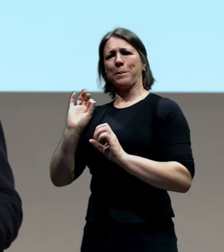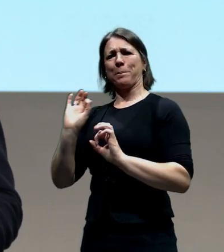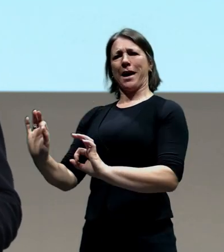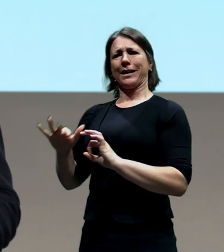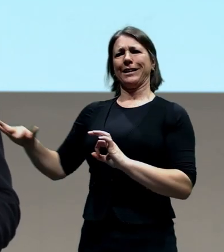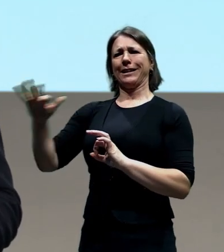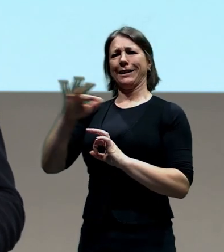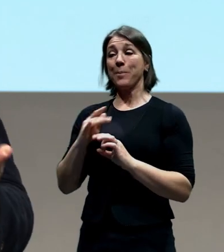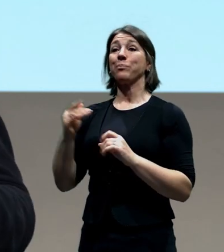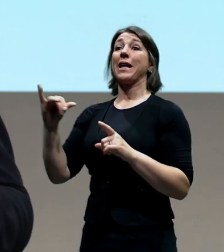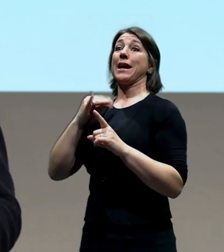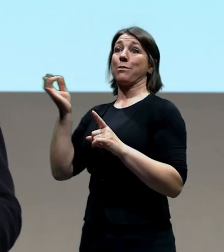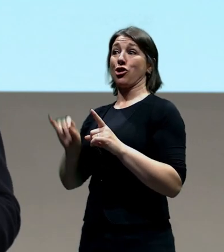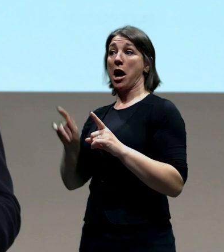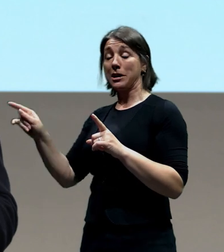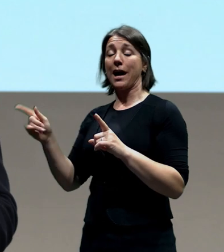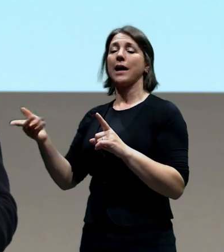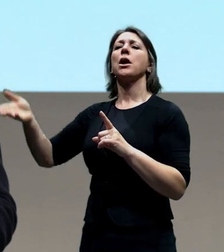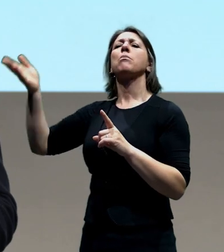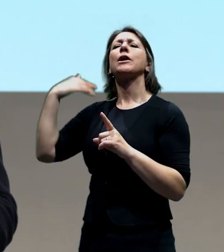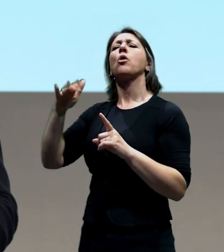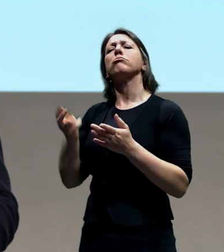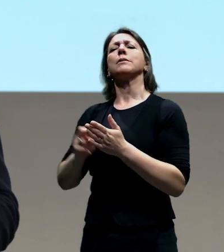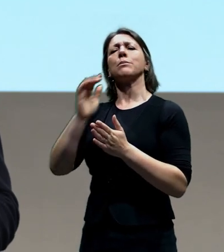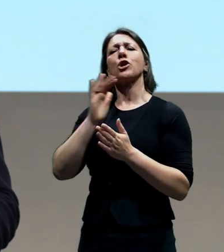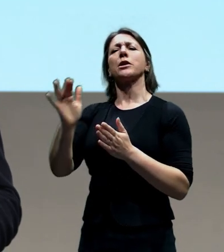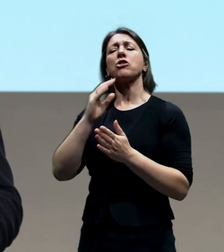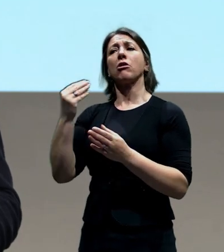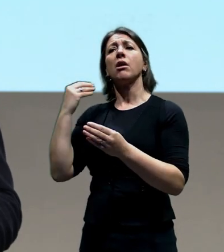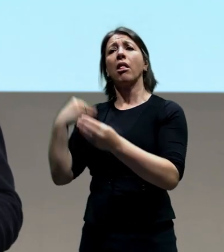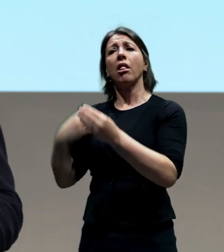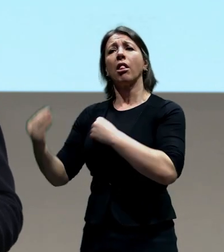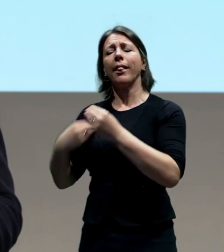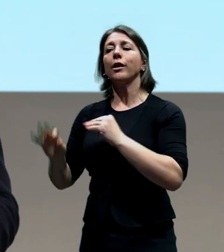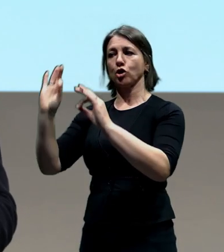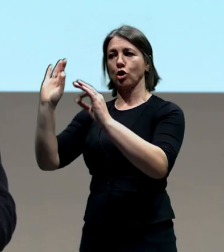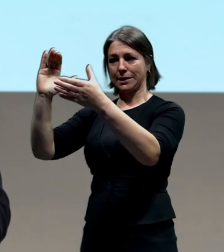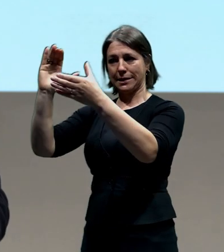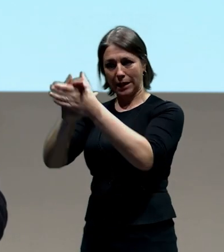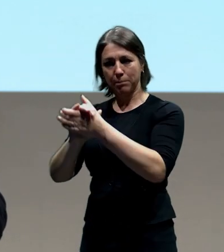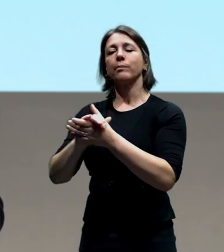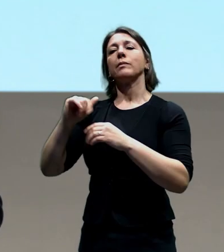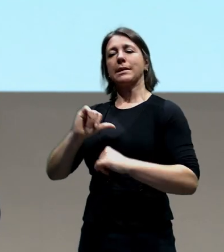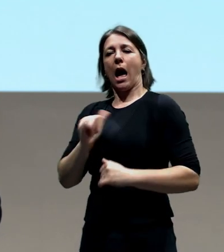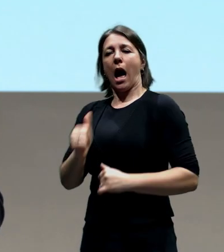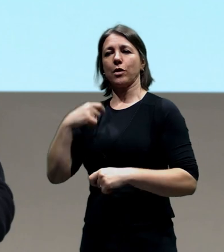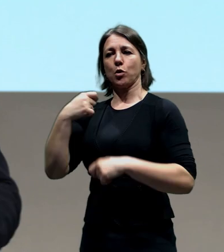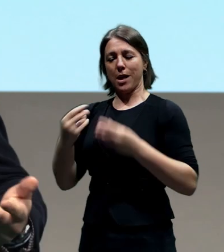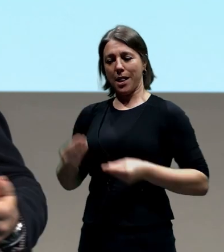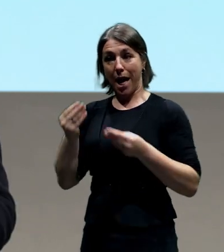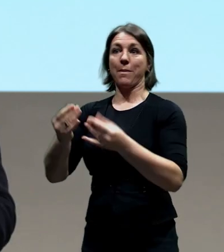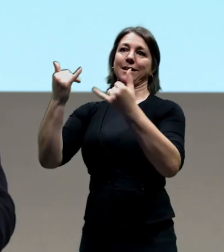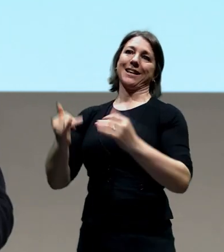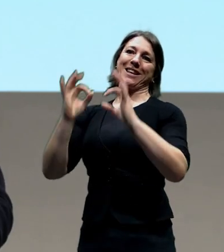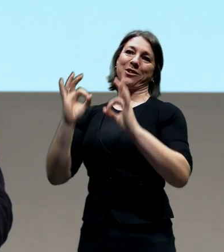Adam Scheiner tenkrát na té přednášce to přání vyslyšel a slíbil, že vznikne studie, že se tomu budeme věnovat. A proto jsme